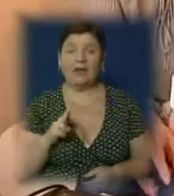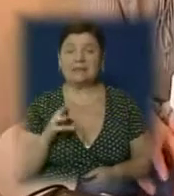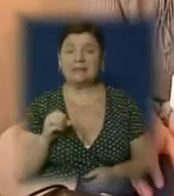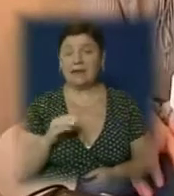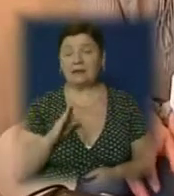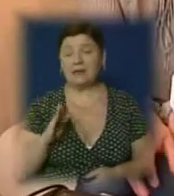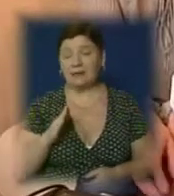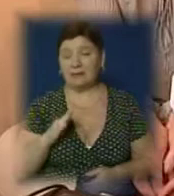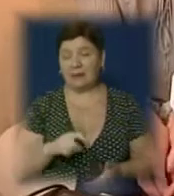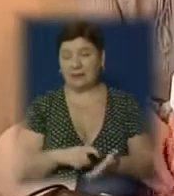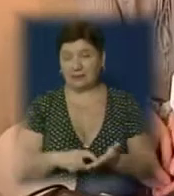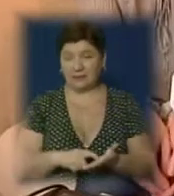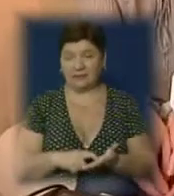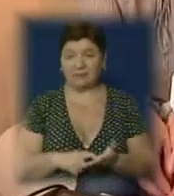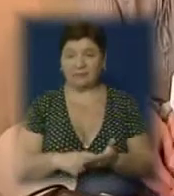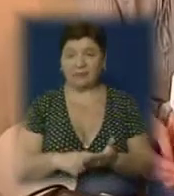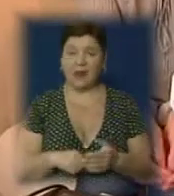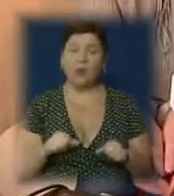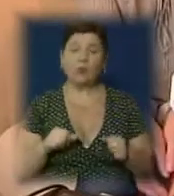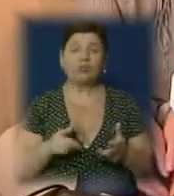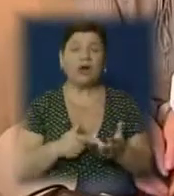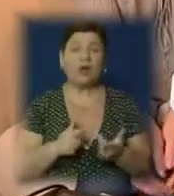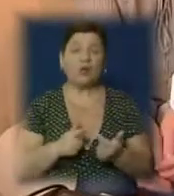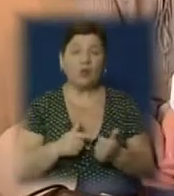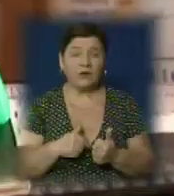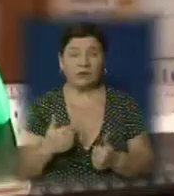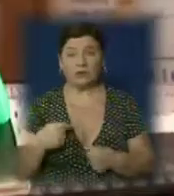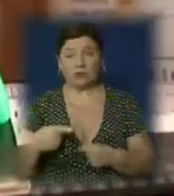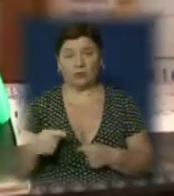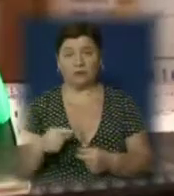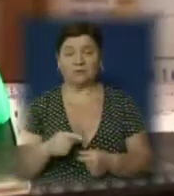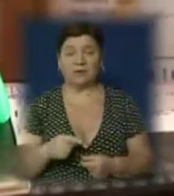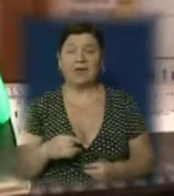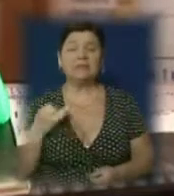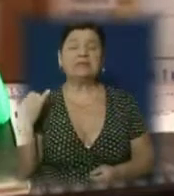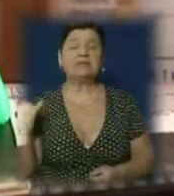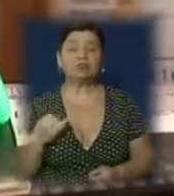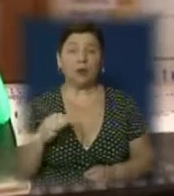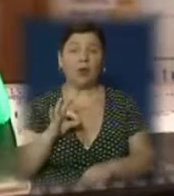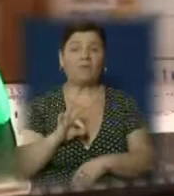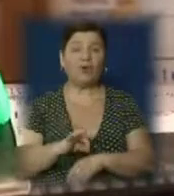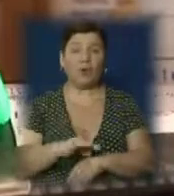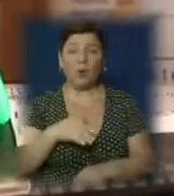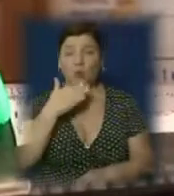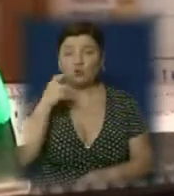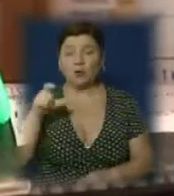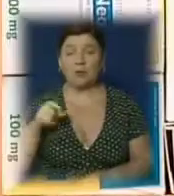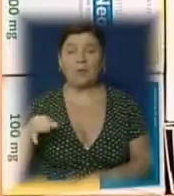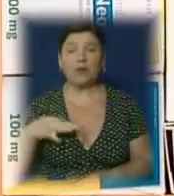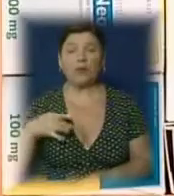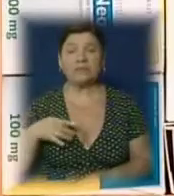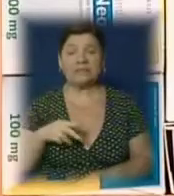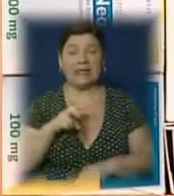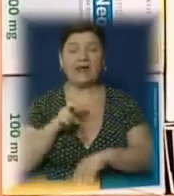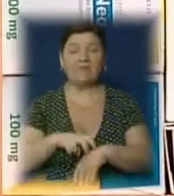імунодепресанти. Я не рахую вже другі медикаменти. З історією хвороби Ужгородця ознайомились білоруські медики,